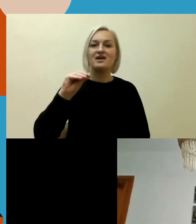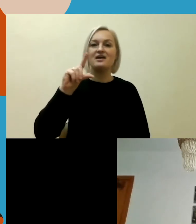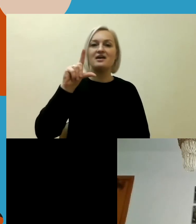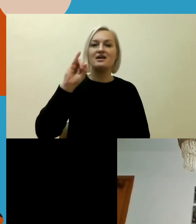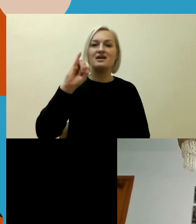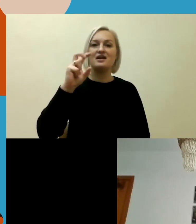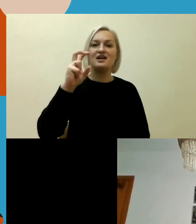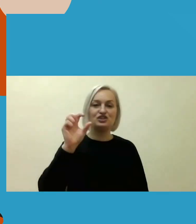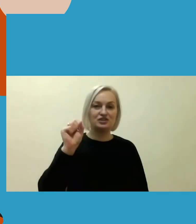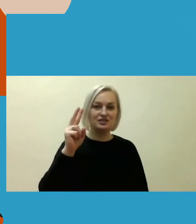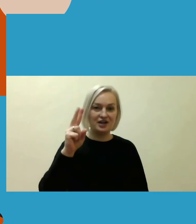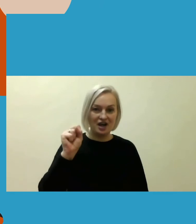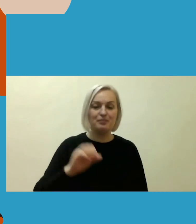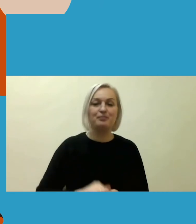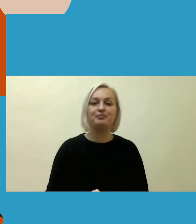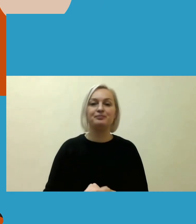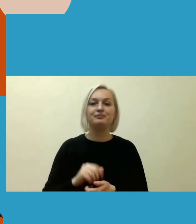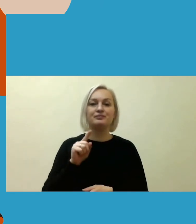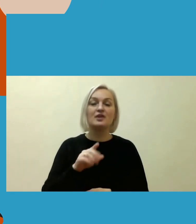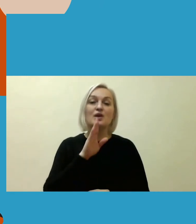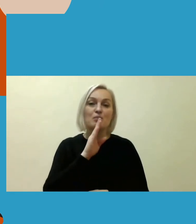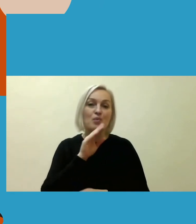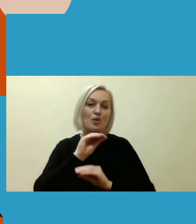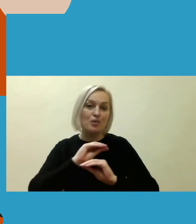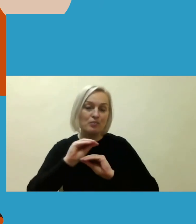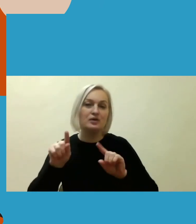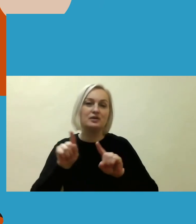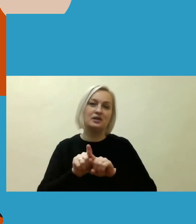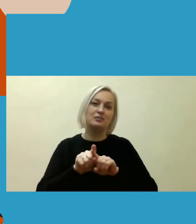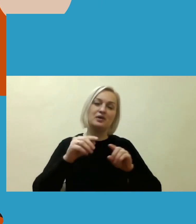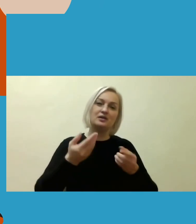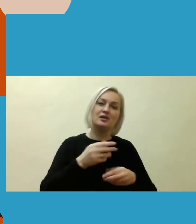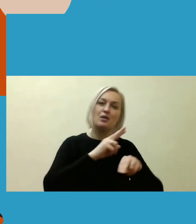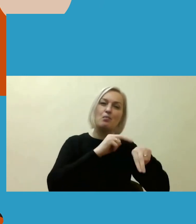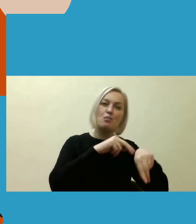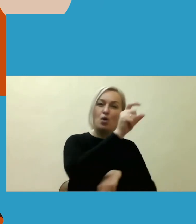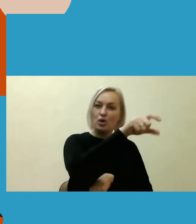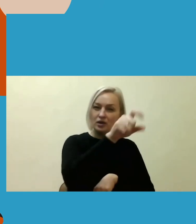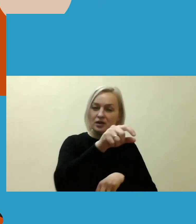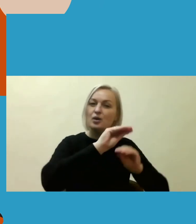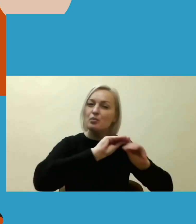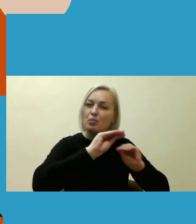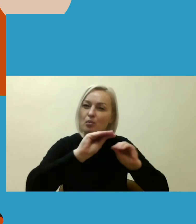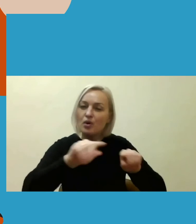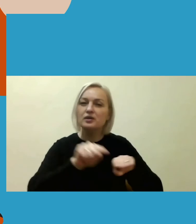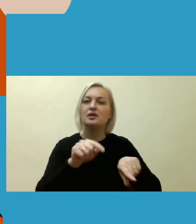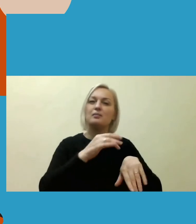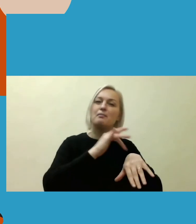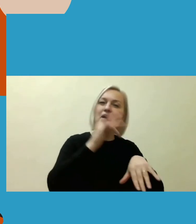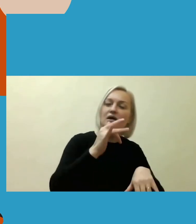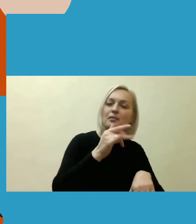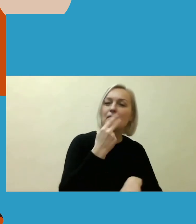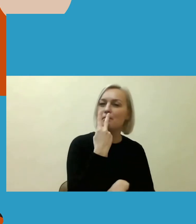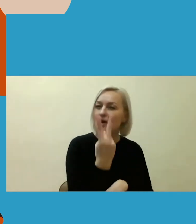Jūrievičiūtė kalbėjo apie tai, kad per mokymus policijos pareigūnams, pamatė, išgirdo, patyrė, to, ko